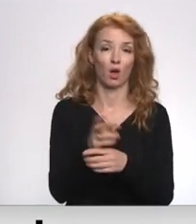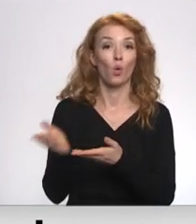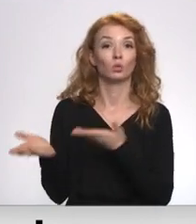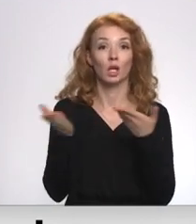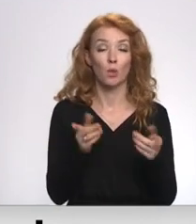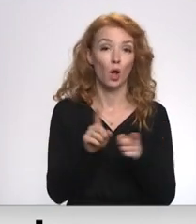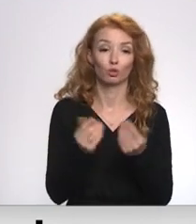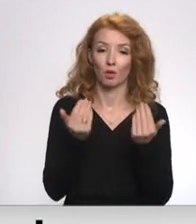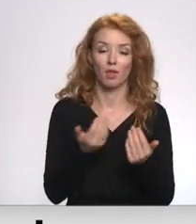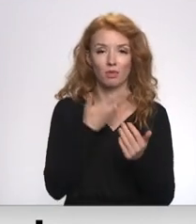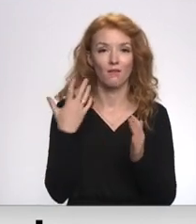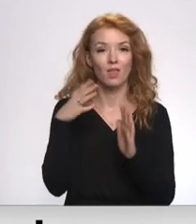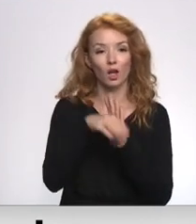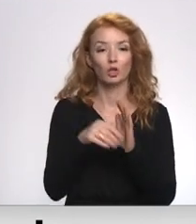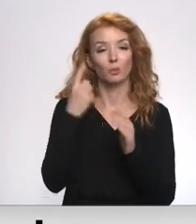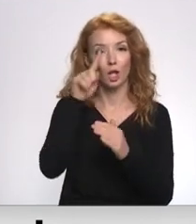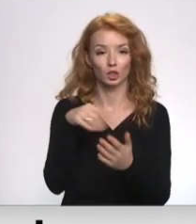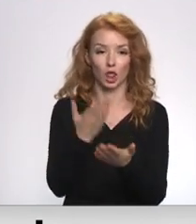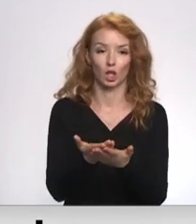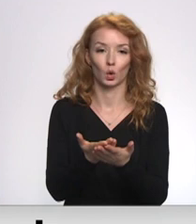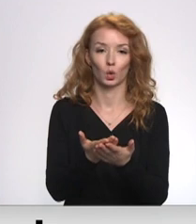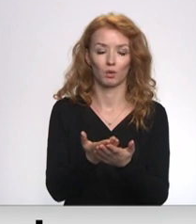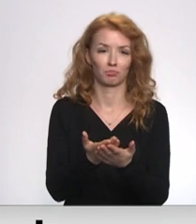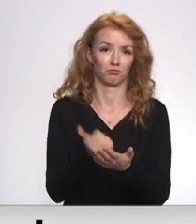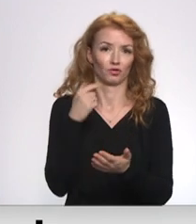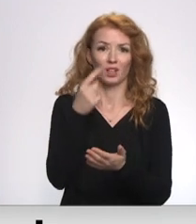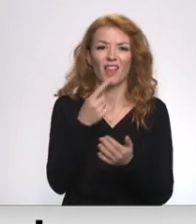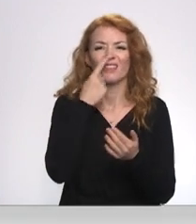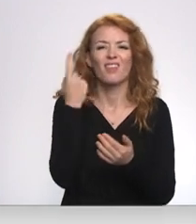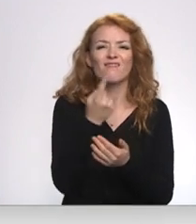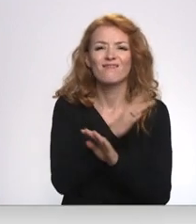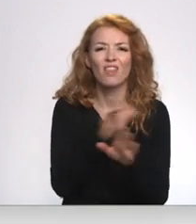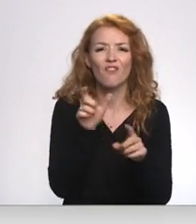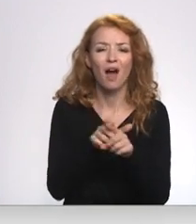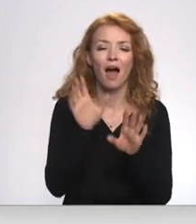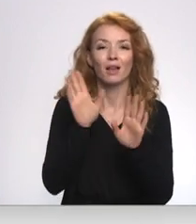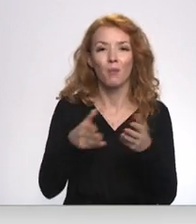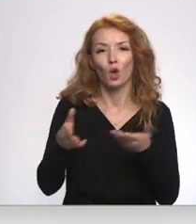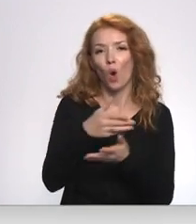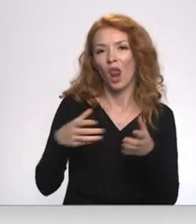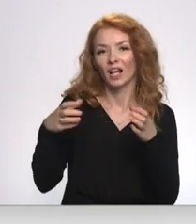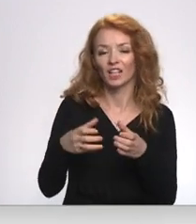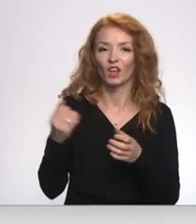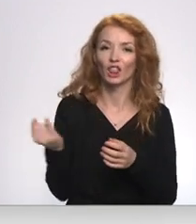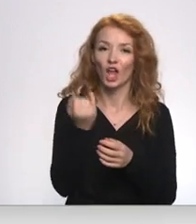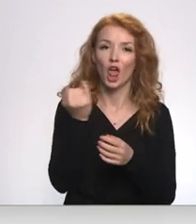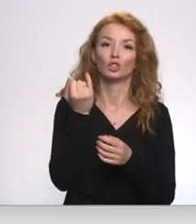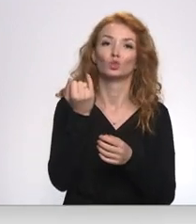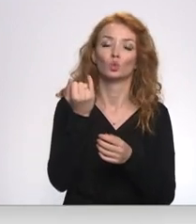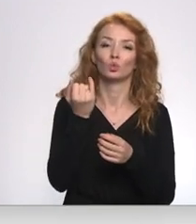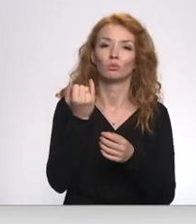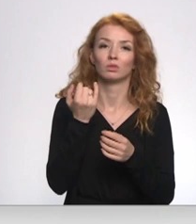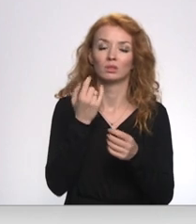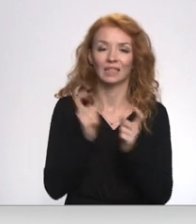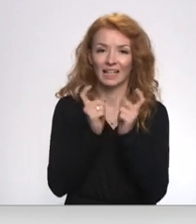arī šodien nav iekļauti priekšlikumi. Nebija neviena vārda par kolektīvu intrešu strīdu sarunām un